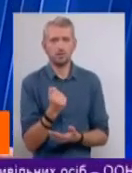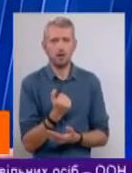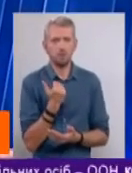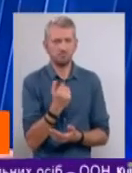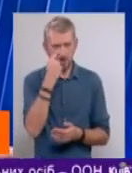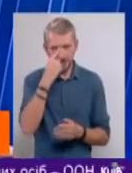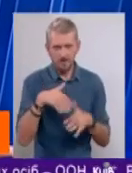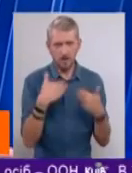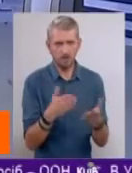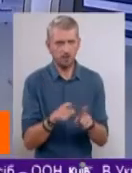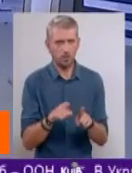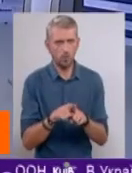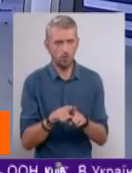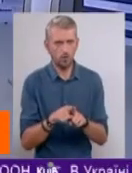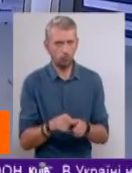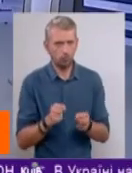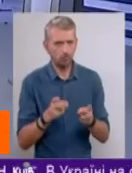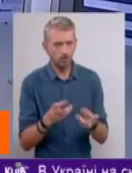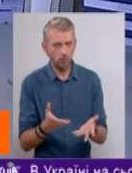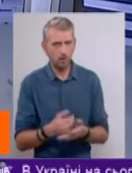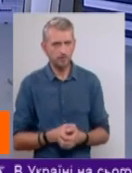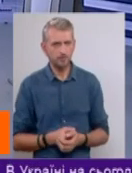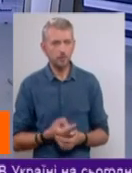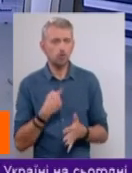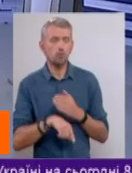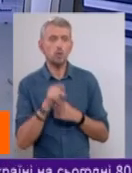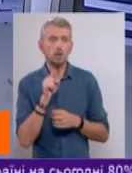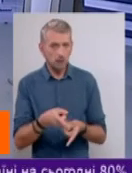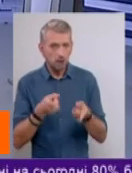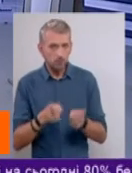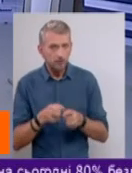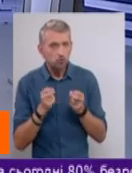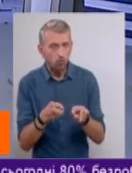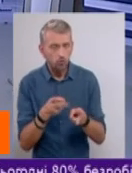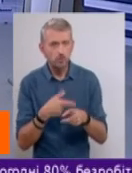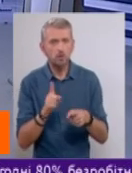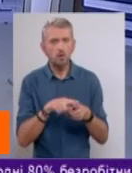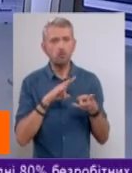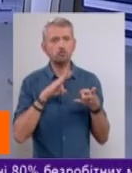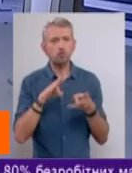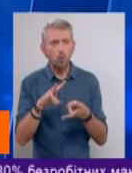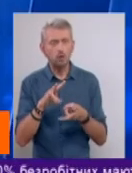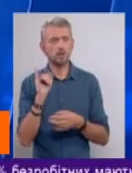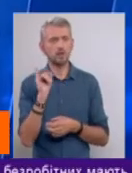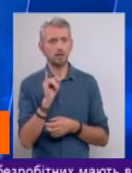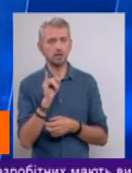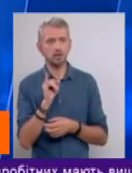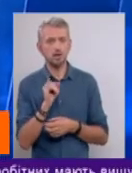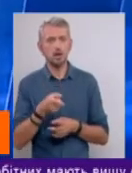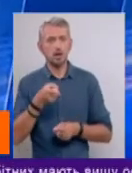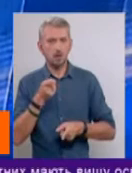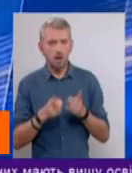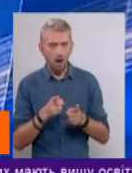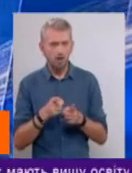ініціативи такої, злочинної, да? Тому що це, насправді, злочин. Це шкодить і реальним